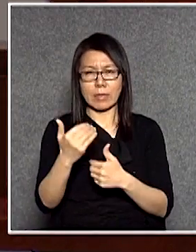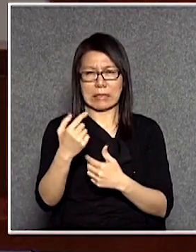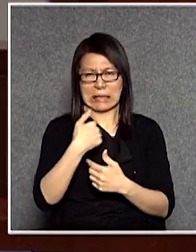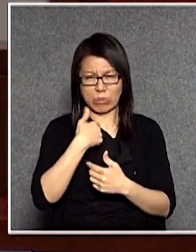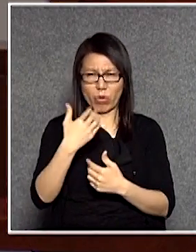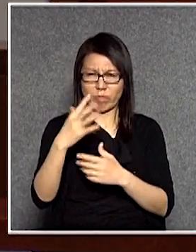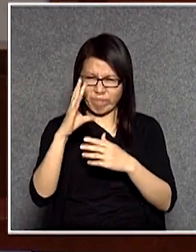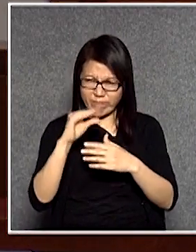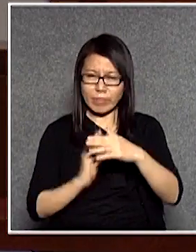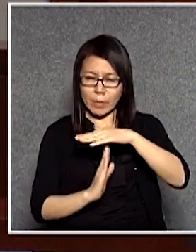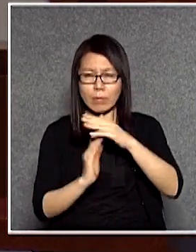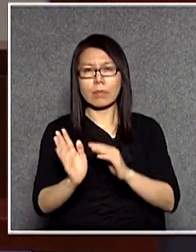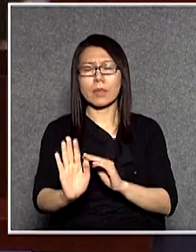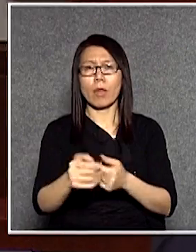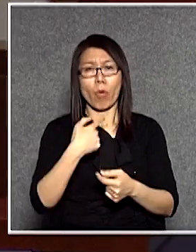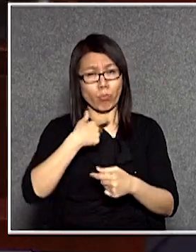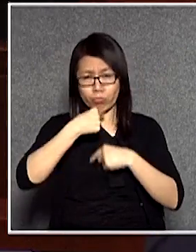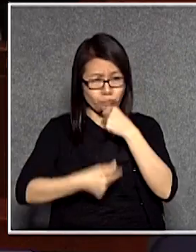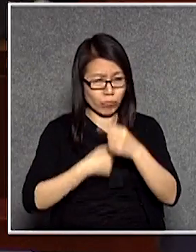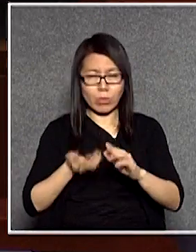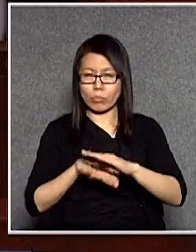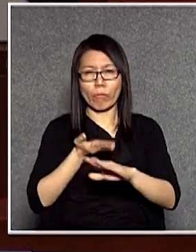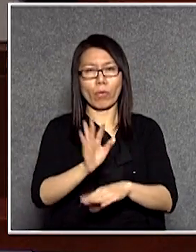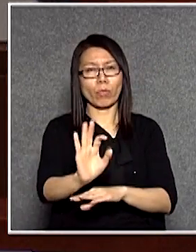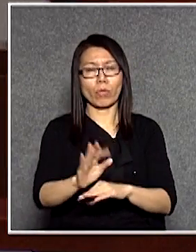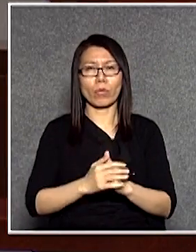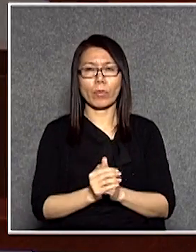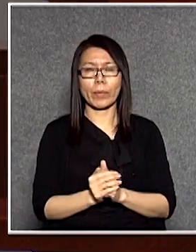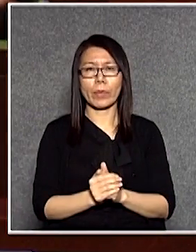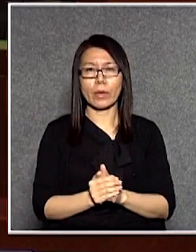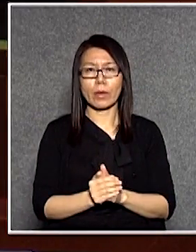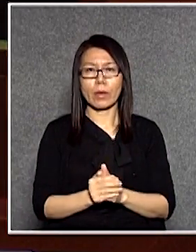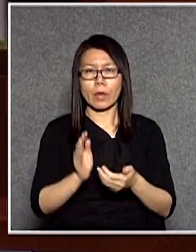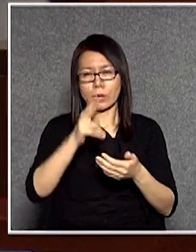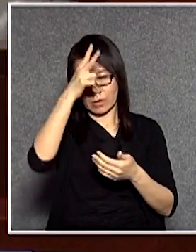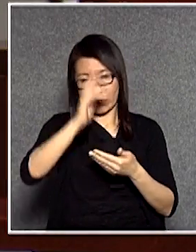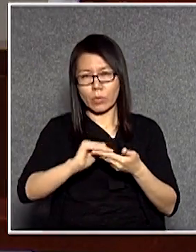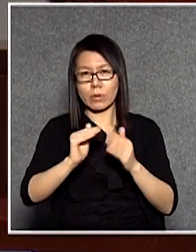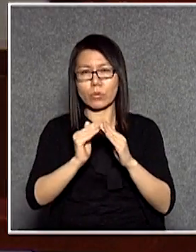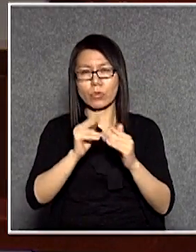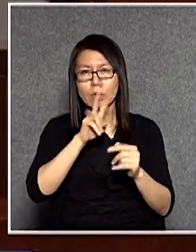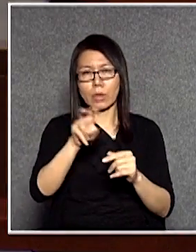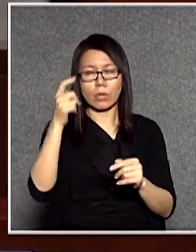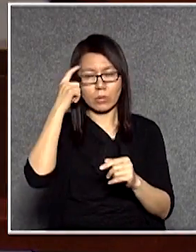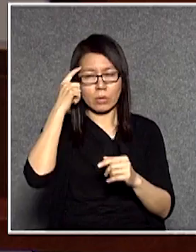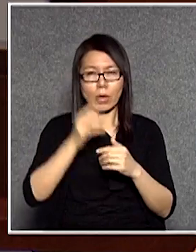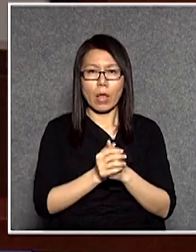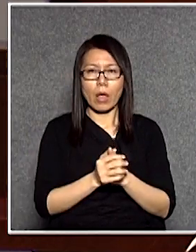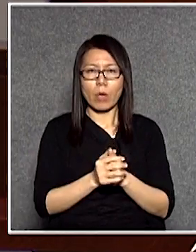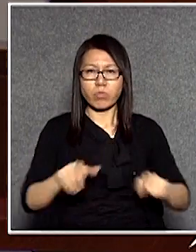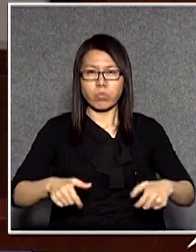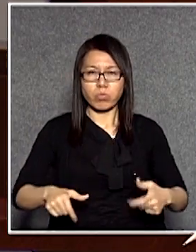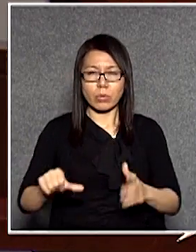話我告訴你,我不會重複剛才所的在衛生署其實大家看到其實花最多錢